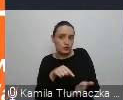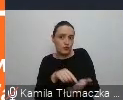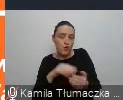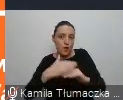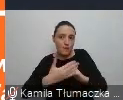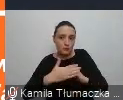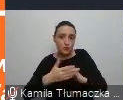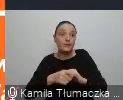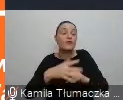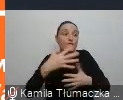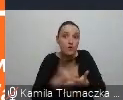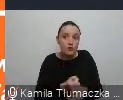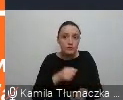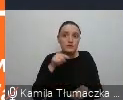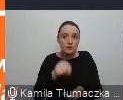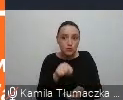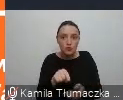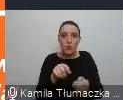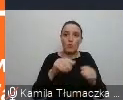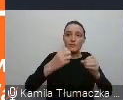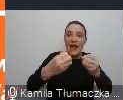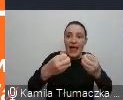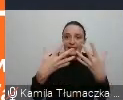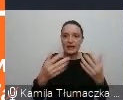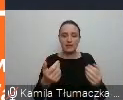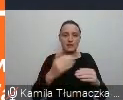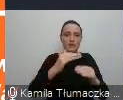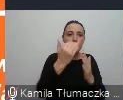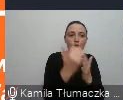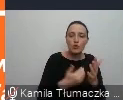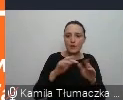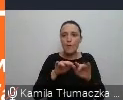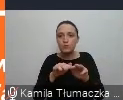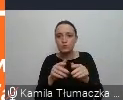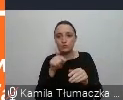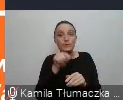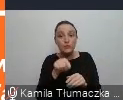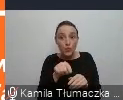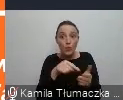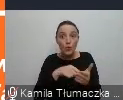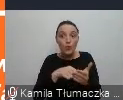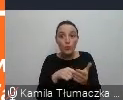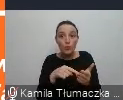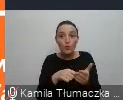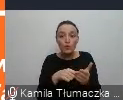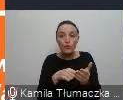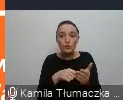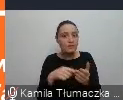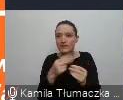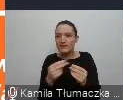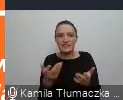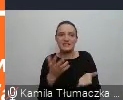i użycie tego medium, multimedium czy programu komputerowego jest a propos, a nie jest